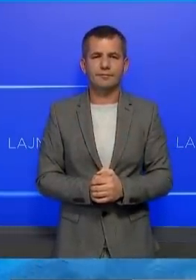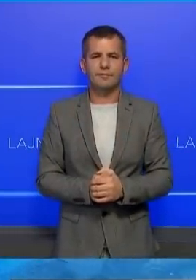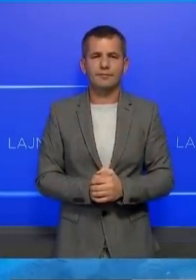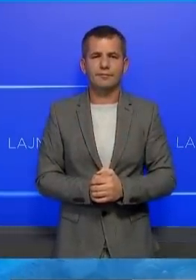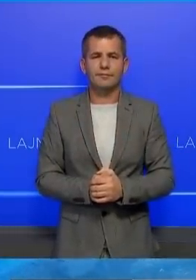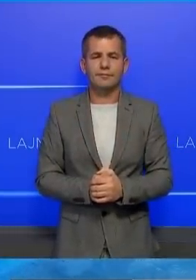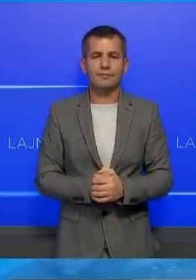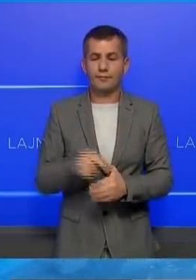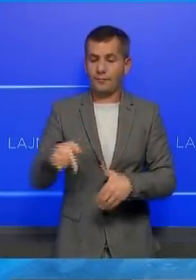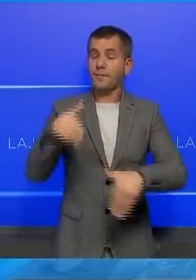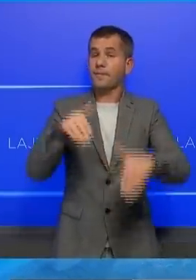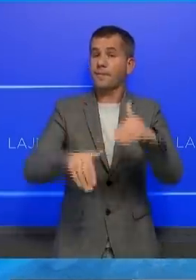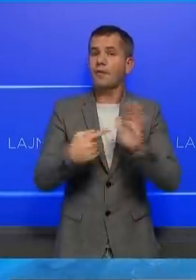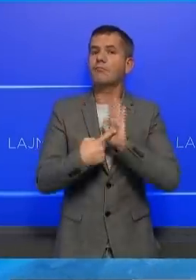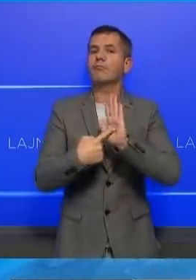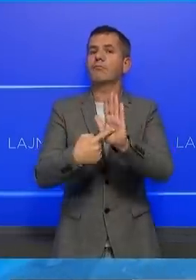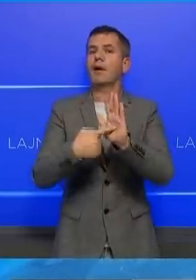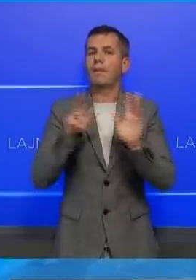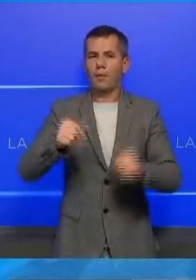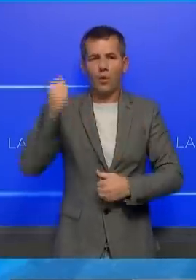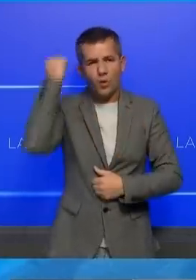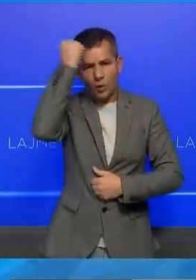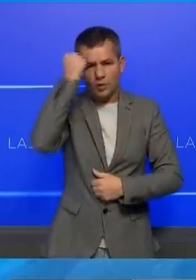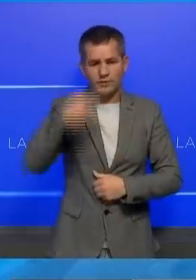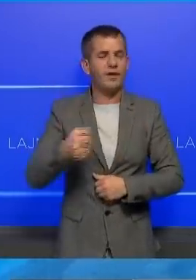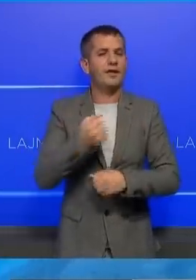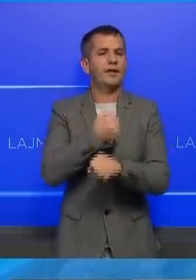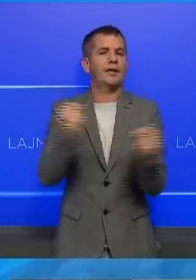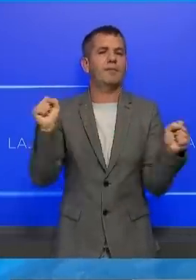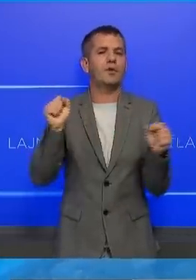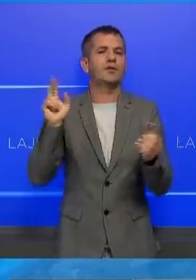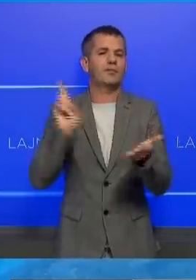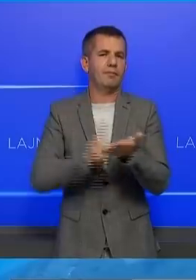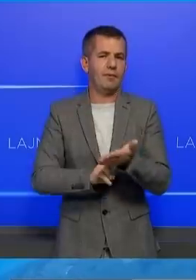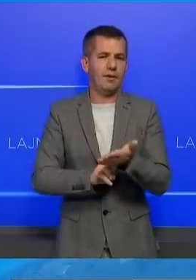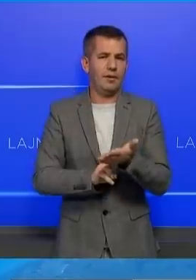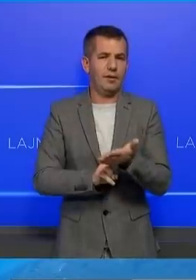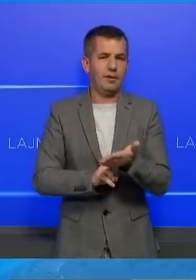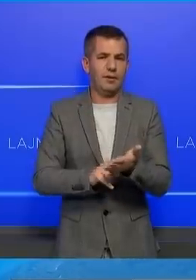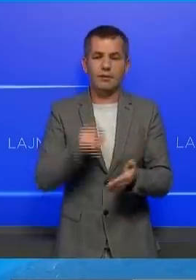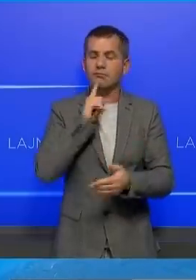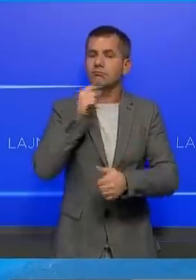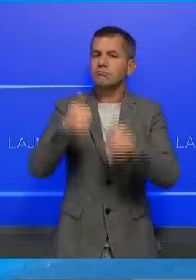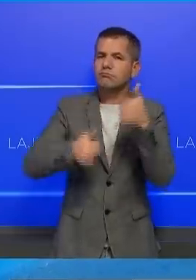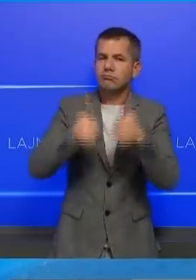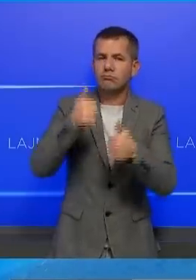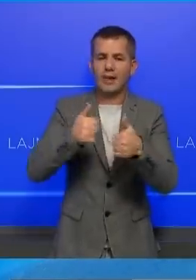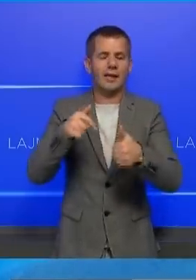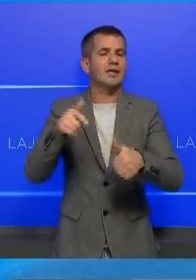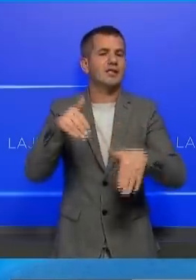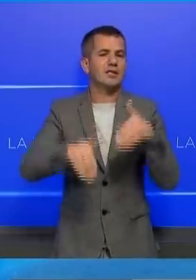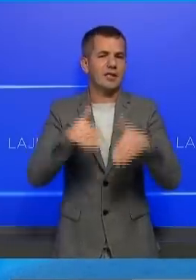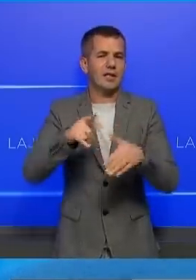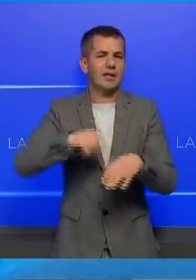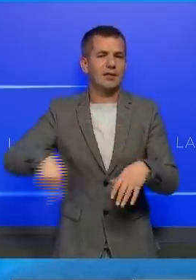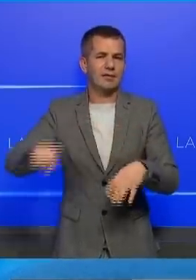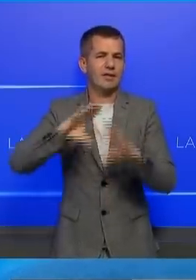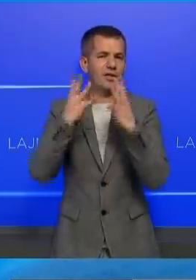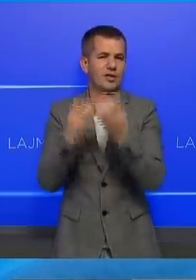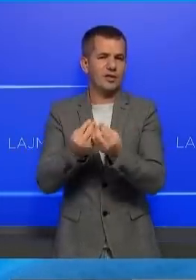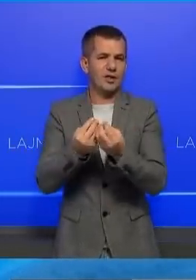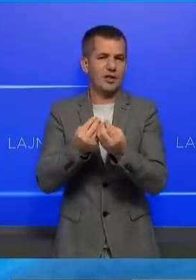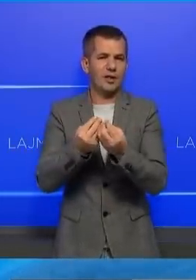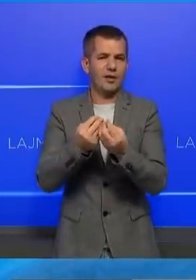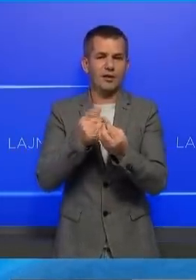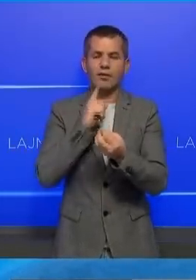Këto zxedje kanë dëshmuar se Kosova është një demokracie vërtet. Për kunder konkurencës zxedhore, partit politike me disa